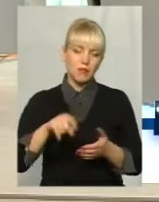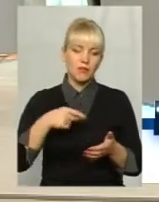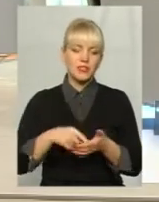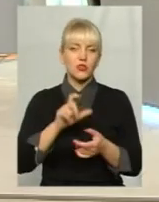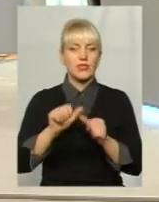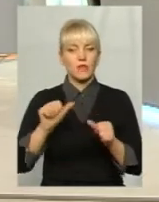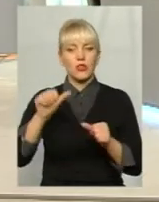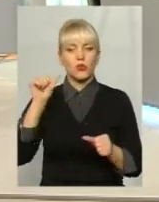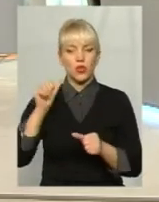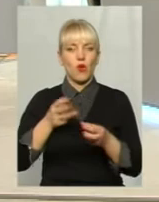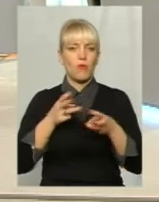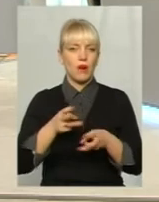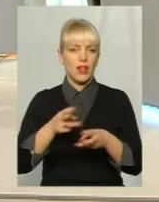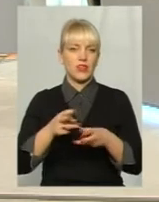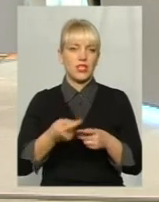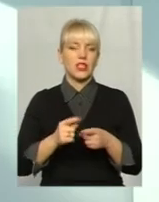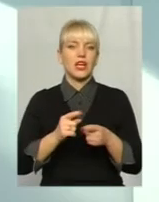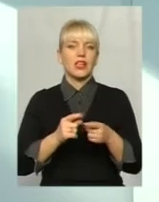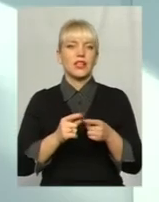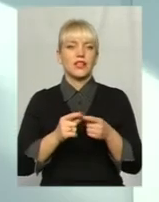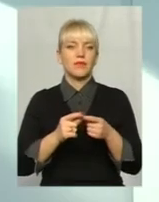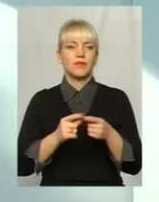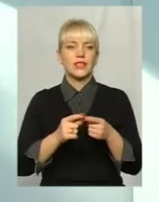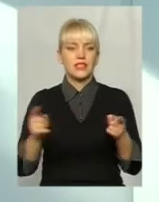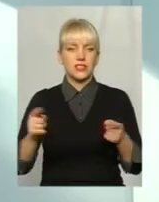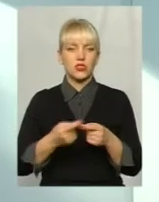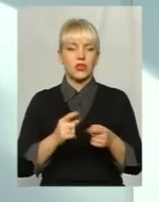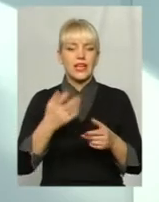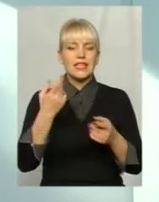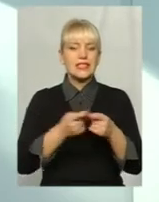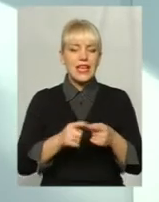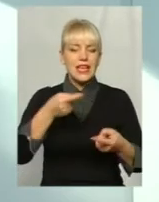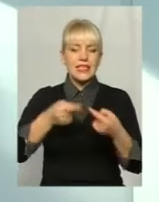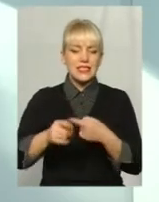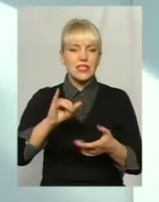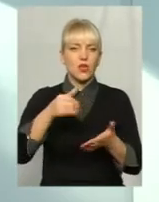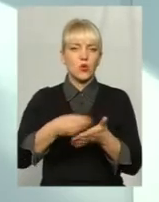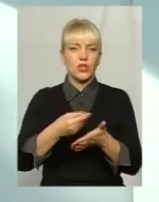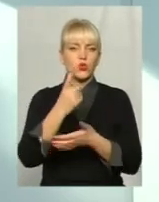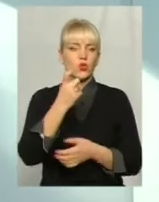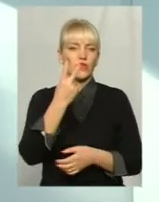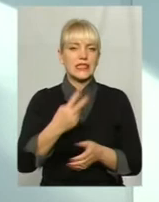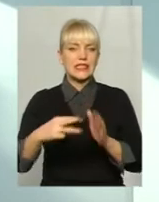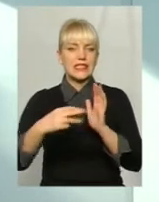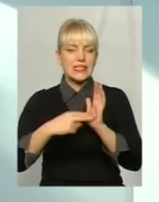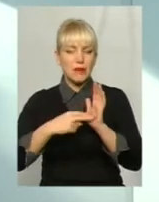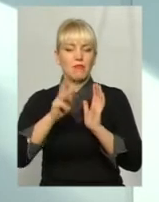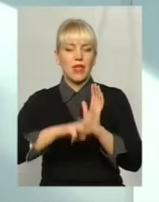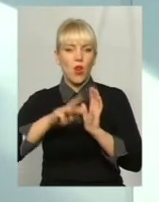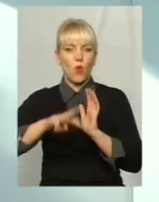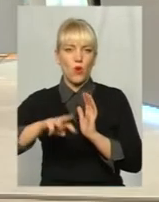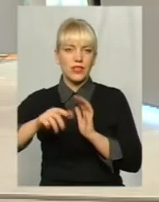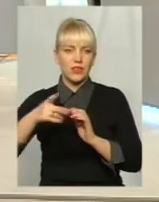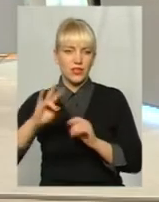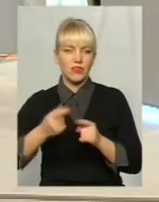за що? Різниця в тарифах. Різниця в тарифах складає 127 мільйонів гривень под наших двох теплопостачальних підприємств. Тобто, з